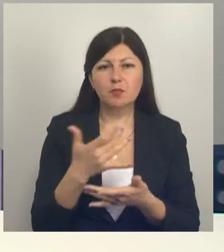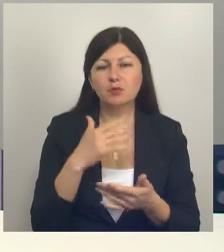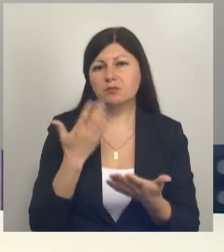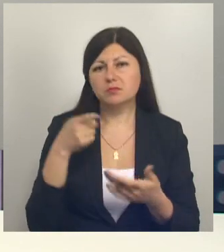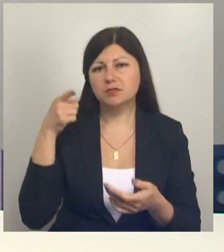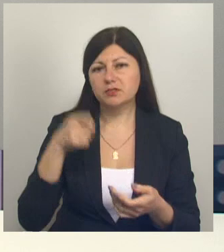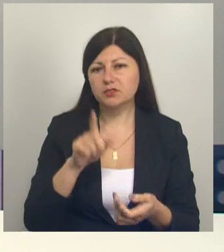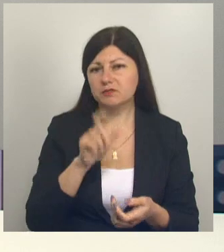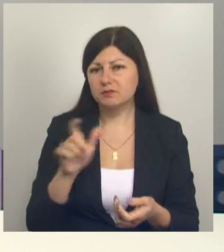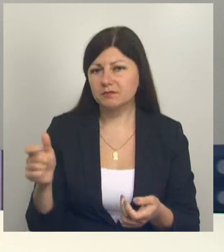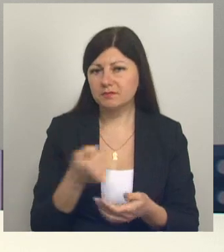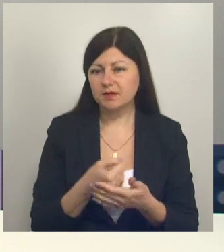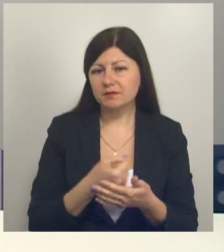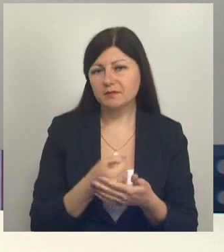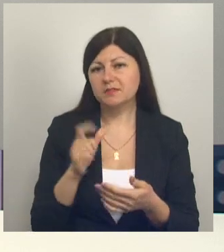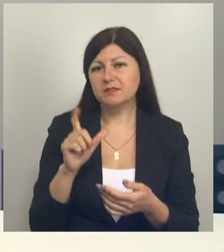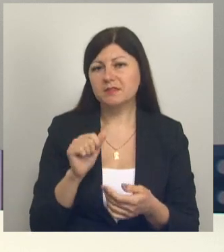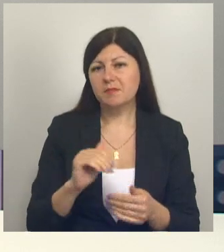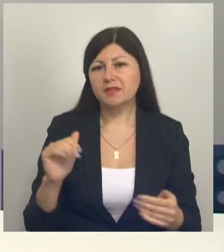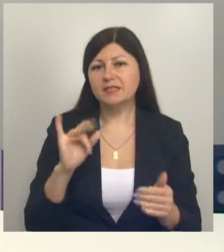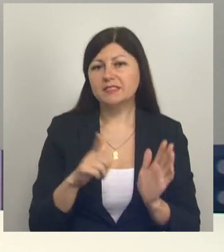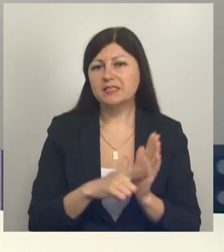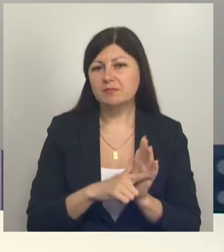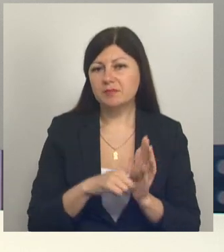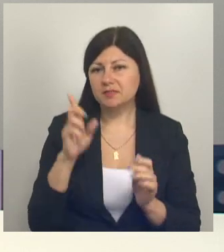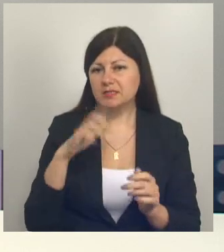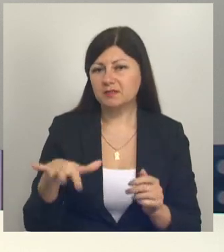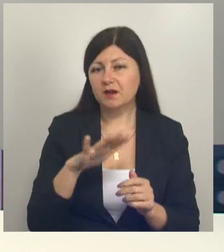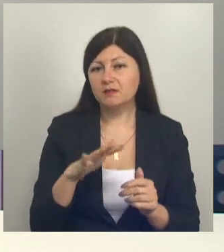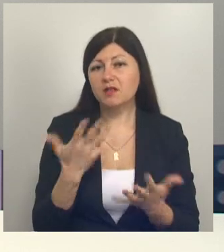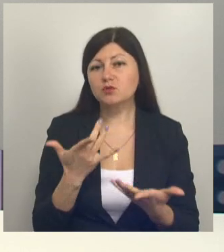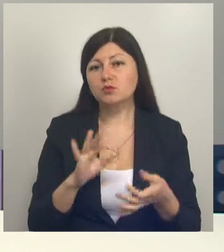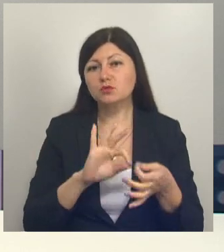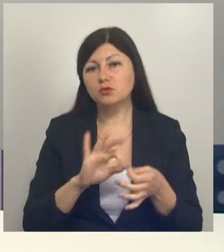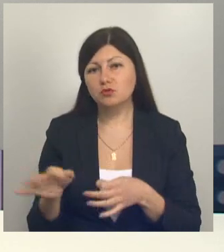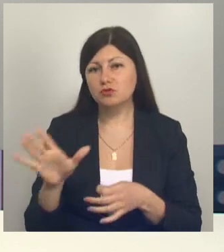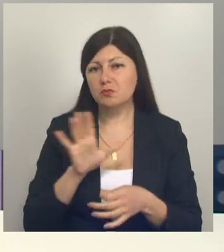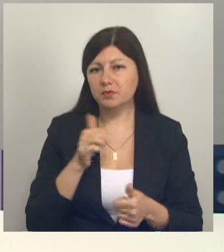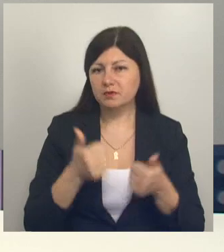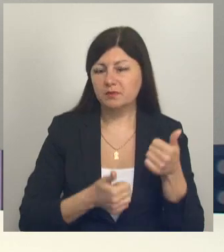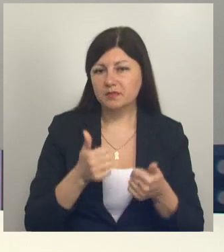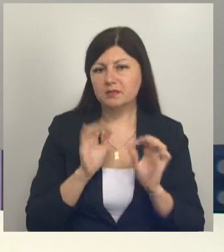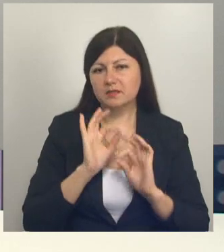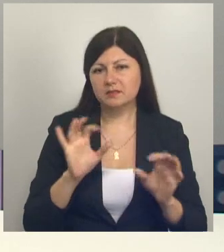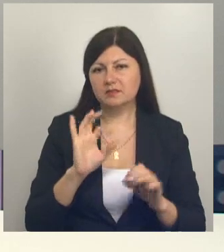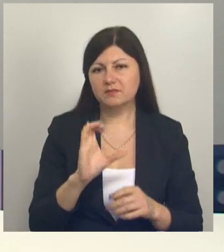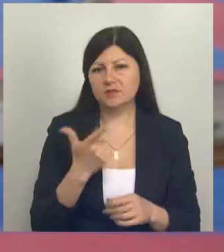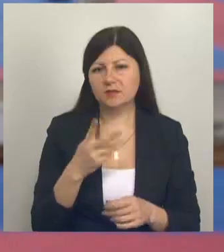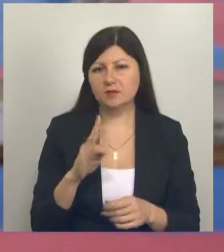В борьбе за призовые места участвовали ребята из семи стран. Насколько сложными были поединки, узнала Светлана Гмэрия.